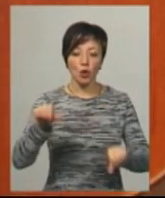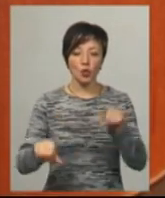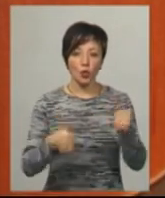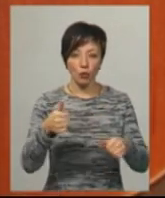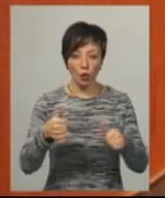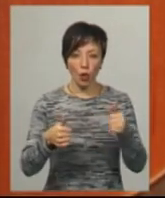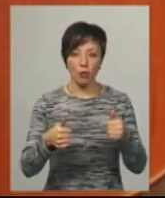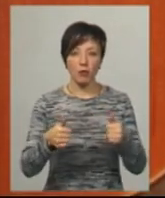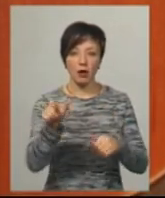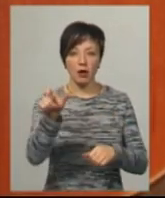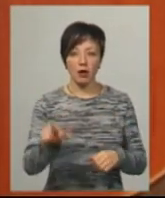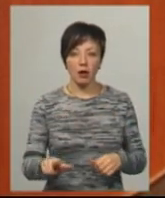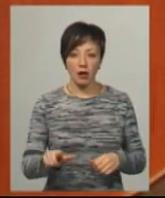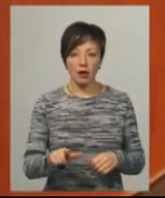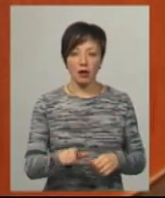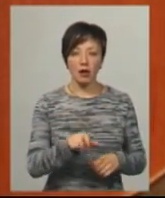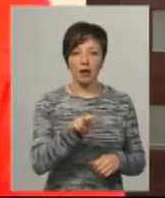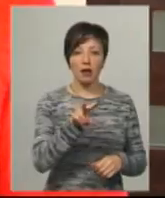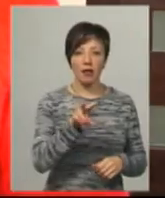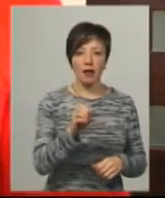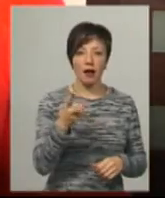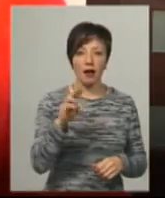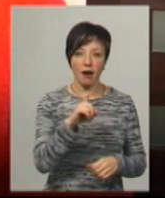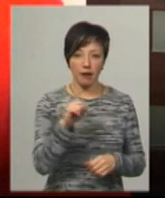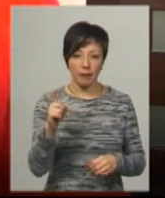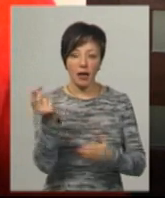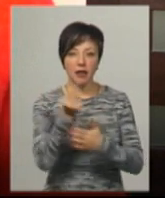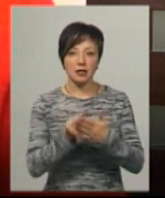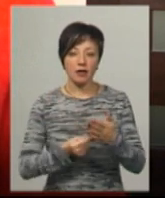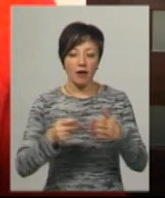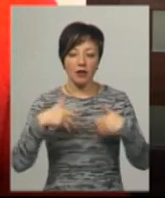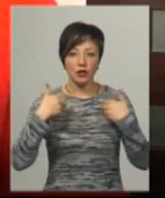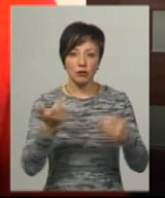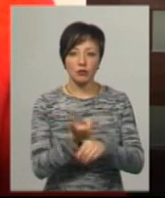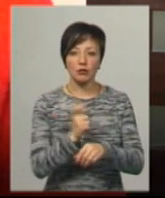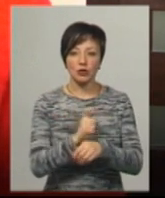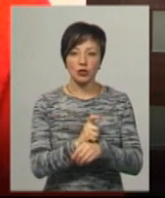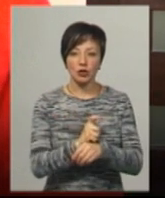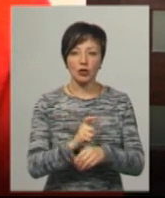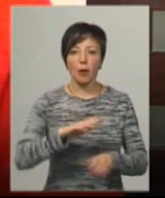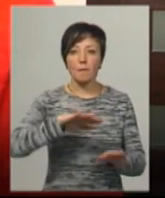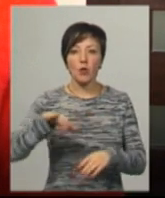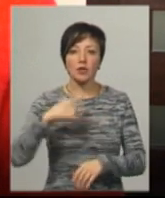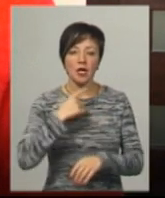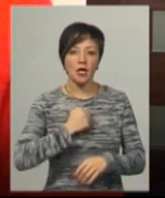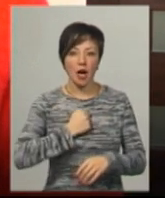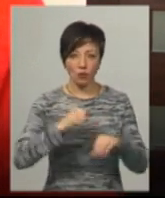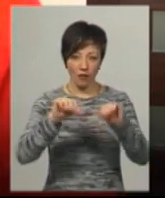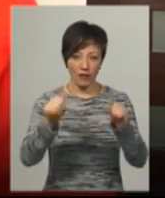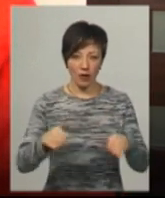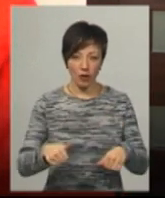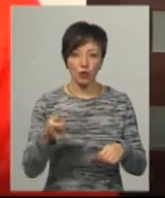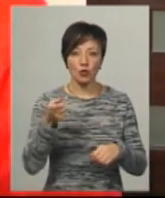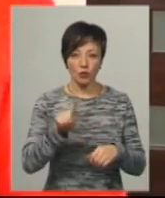Лелях Світланою Мефодійовною. Ескіз виражався більш до пострадянського такого вигляду,